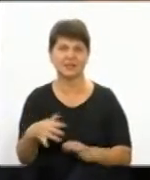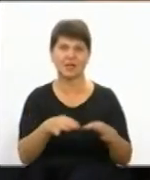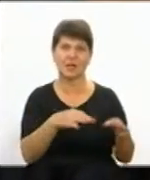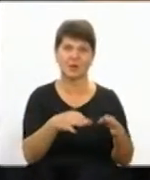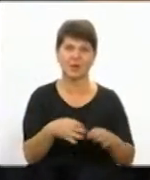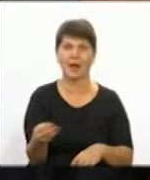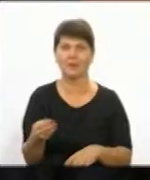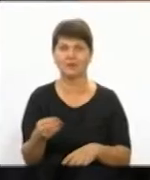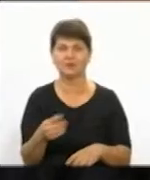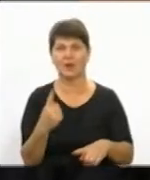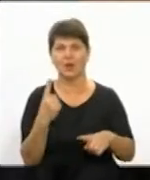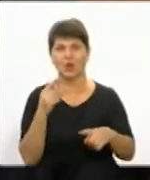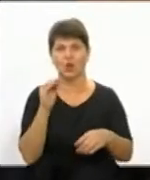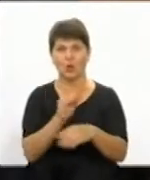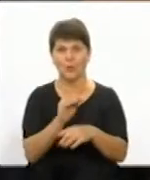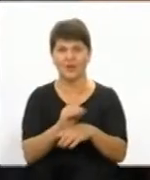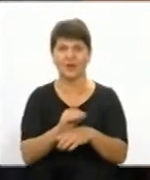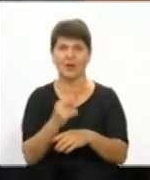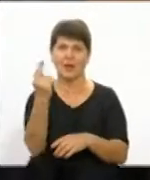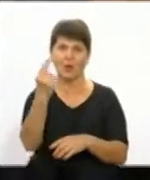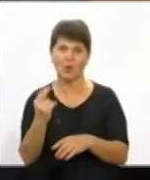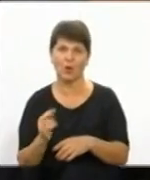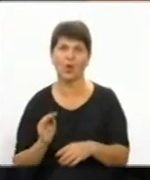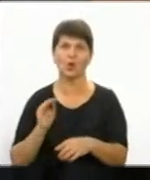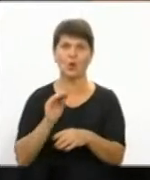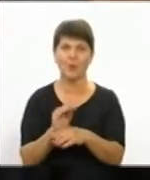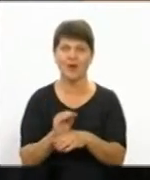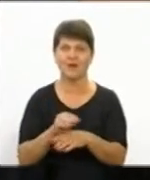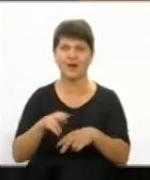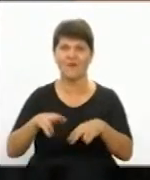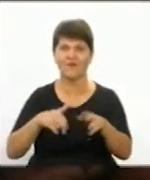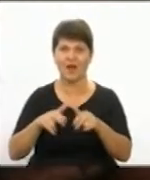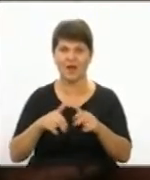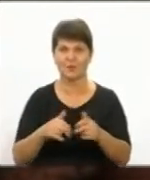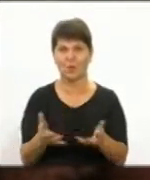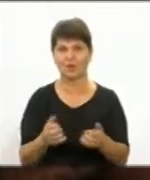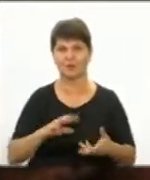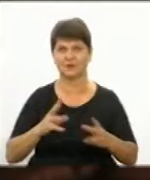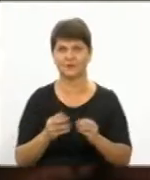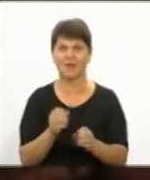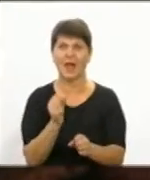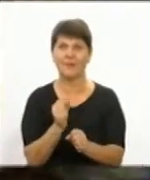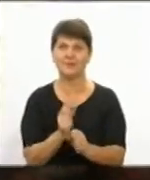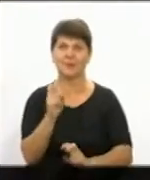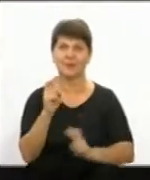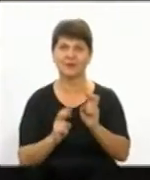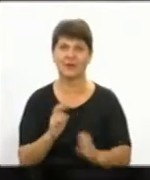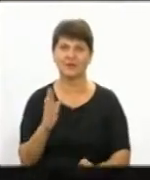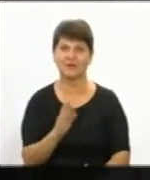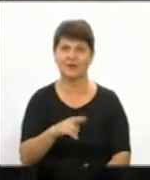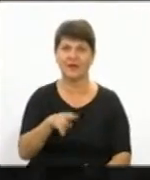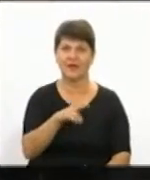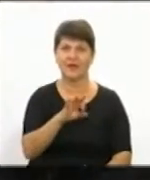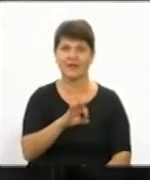потрібно додати колір, додаємо фарбу і отримуємо вже тоді готову продукцію. Працівник підприємства Валерій Дігтяр